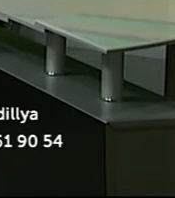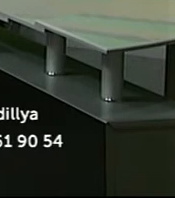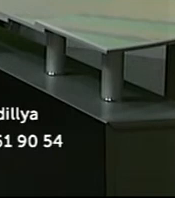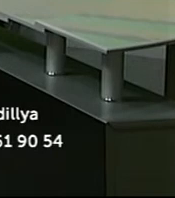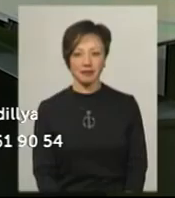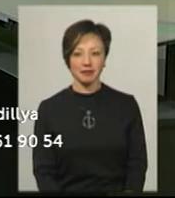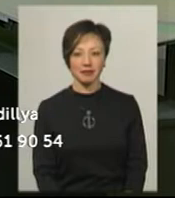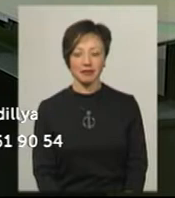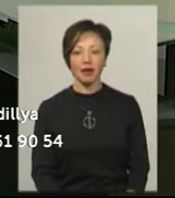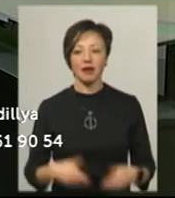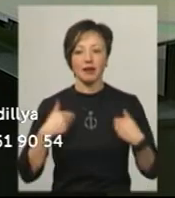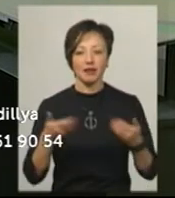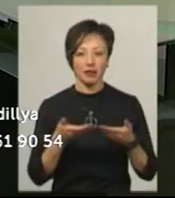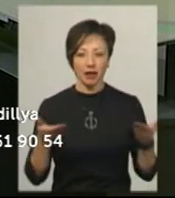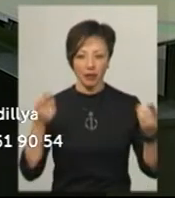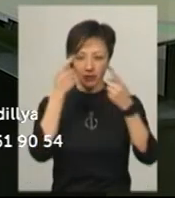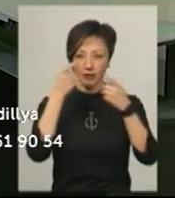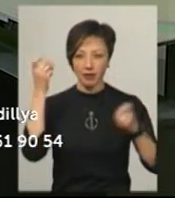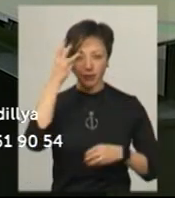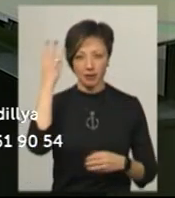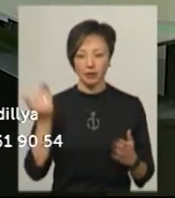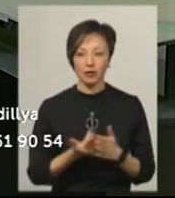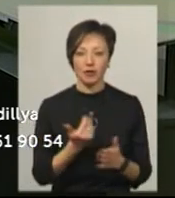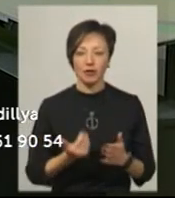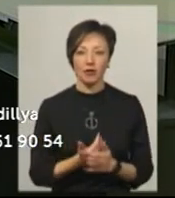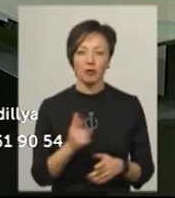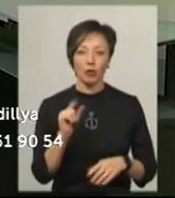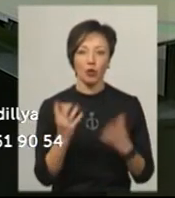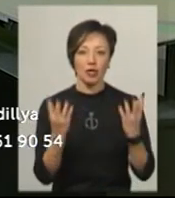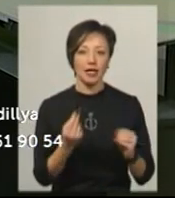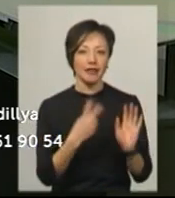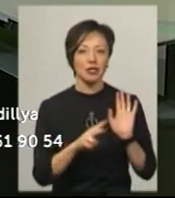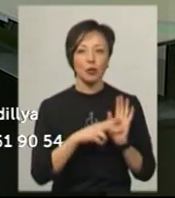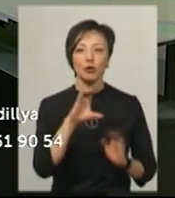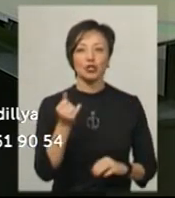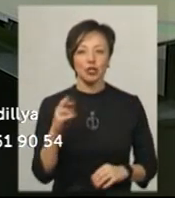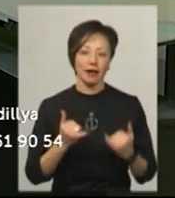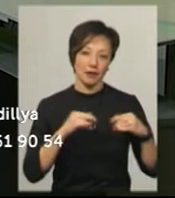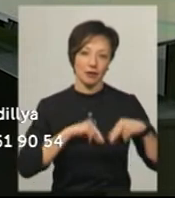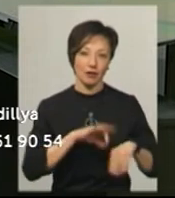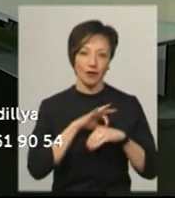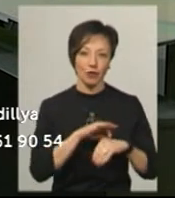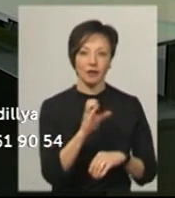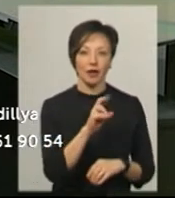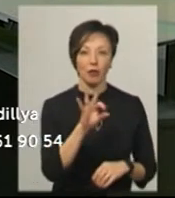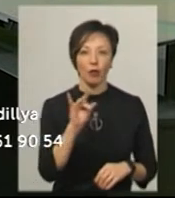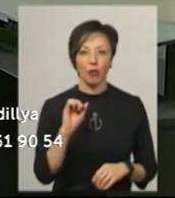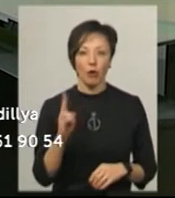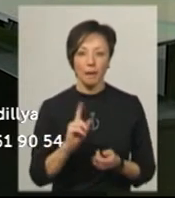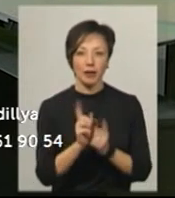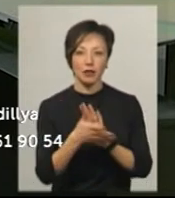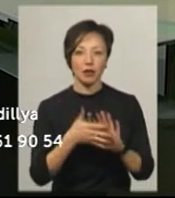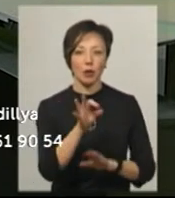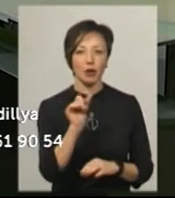Вітаю в ефірі Суспільного мовника. Я Поділля. Інформаційний підсумок понеділка, 27 січня. В студії ведуча Світлана Поробок на жестову мову